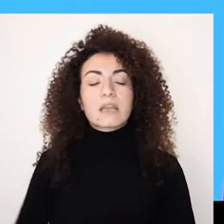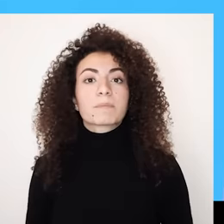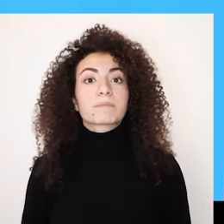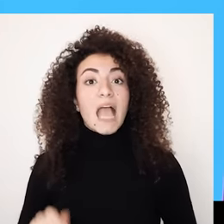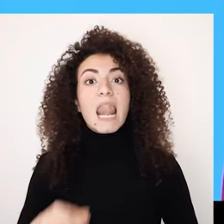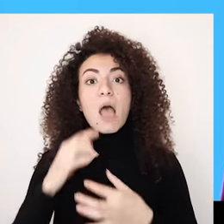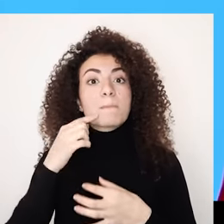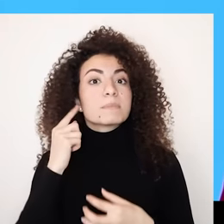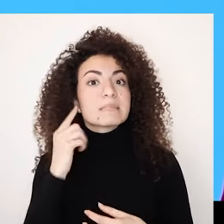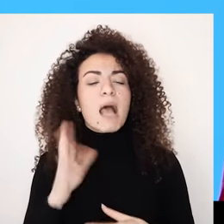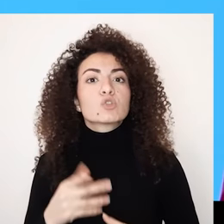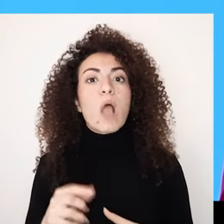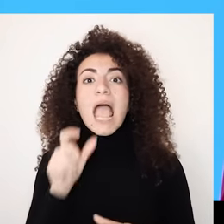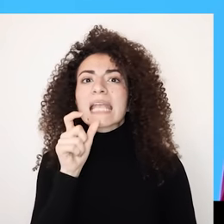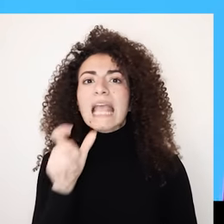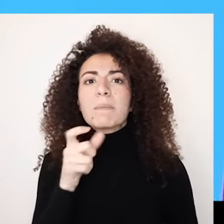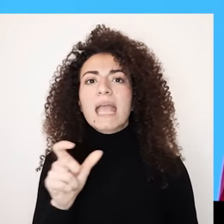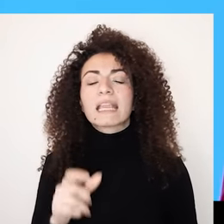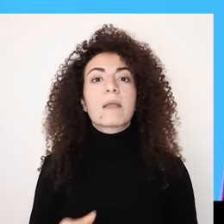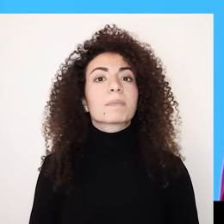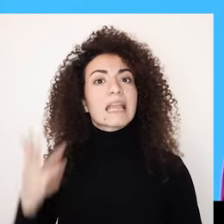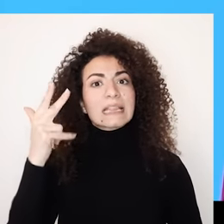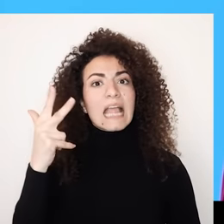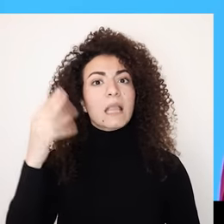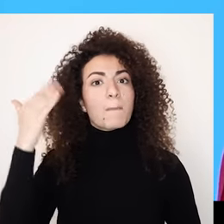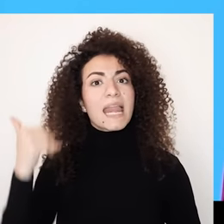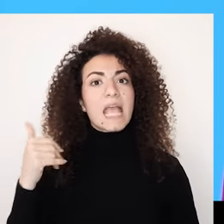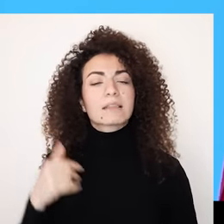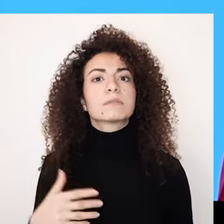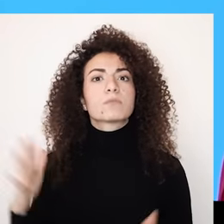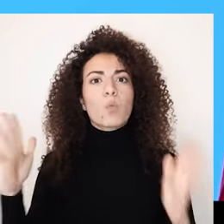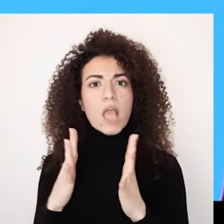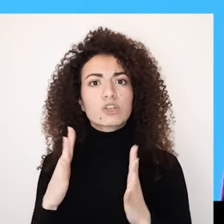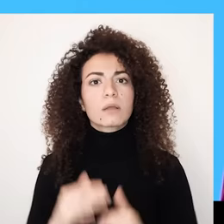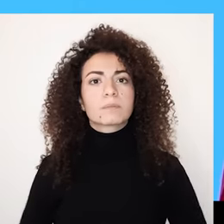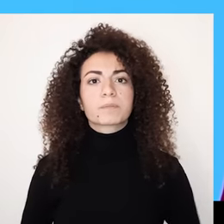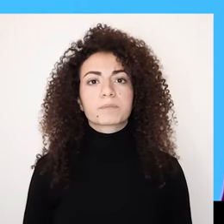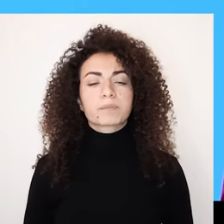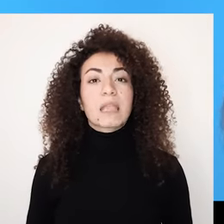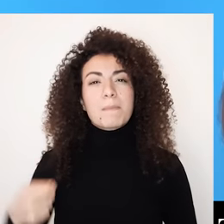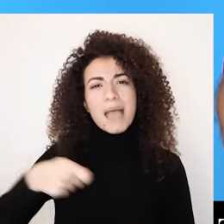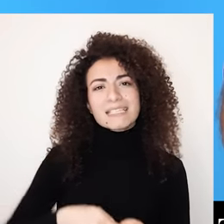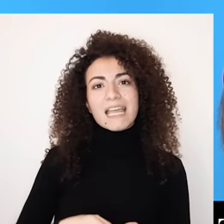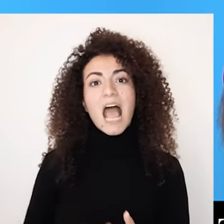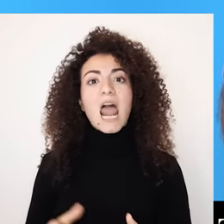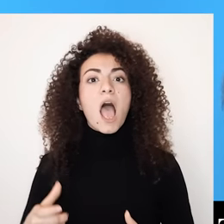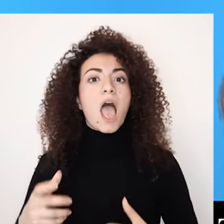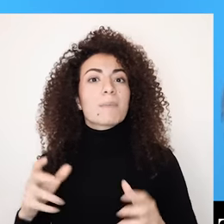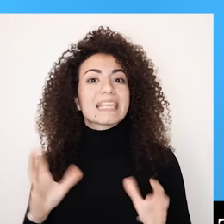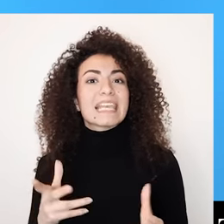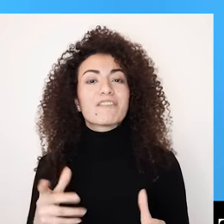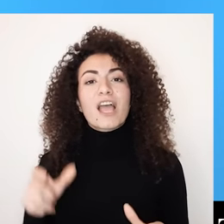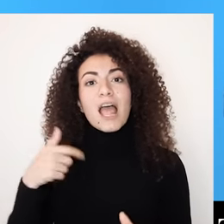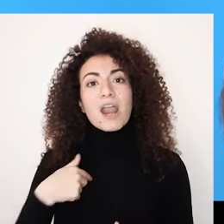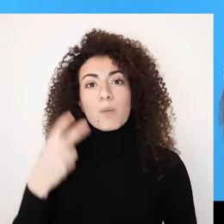الكلمات من سارة دينا وأمل توصف طبيعة الأحكام ورسائل السلبية الواصم المجتمع والمحيط هالأحكام هي